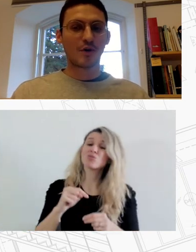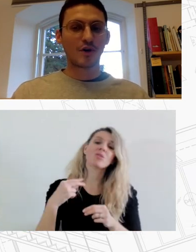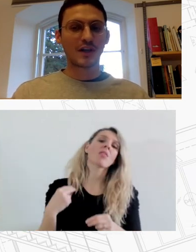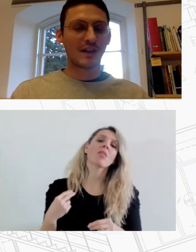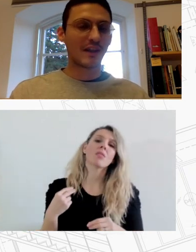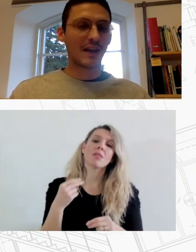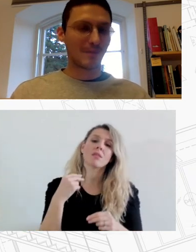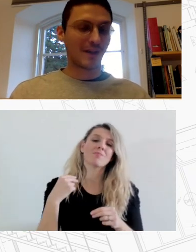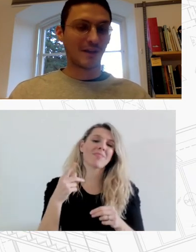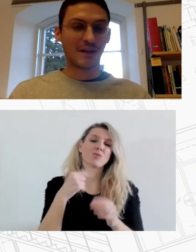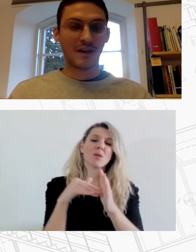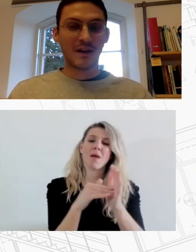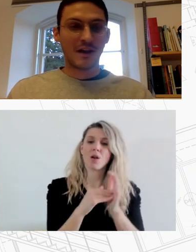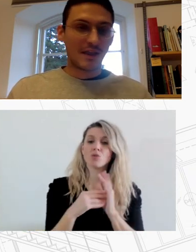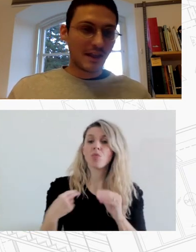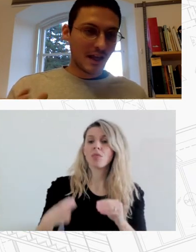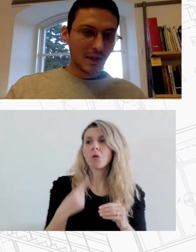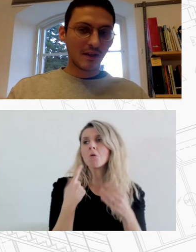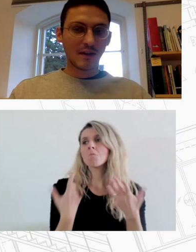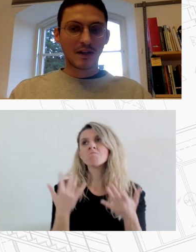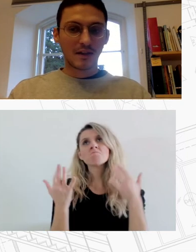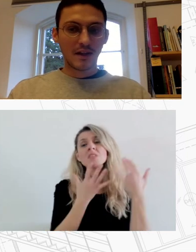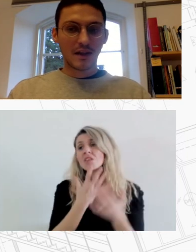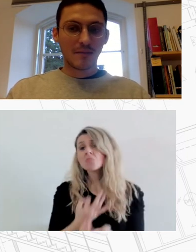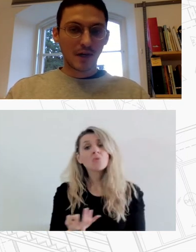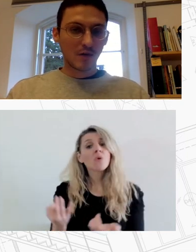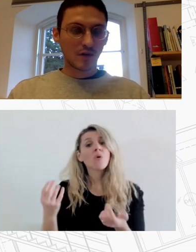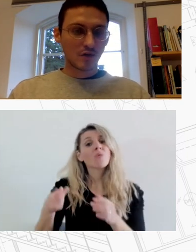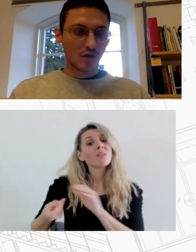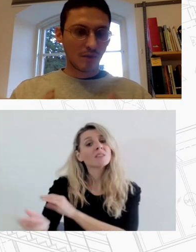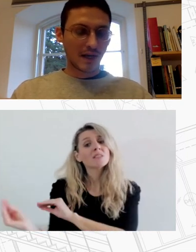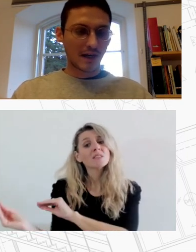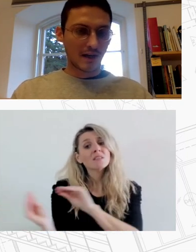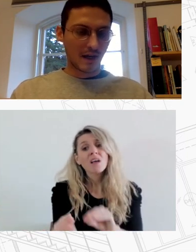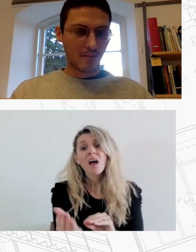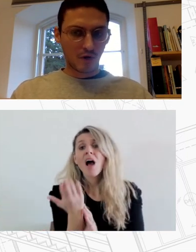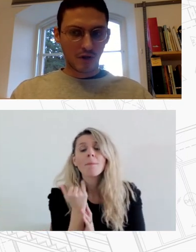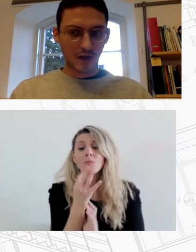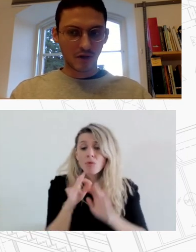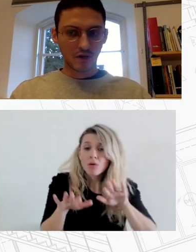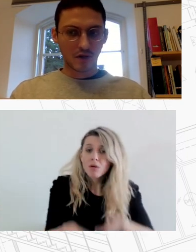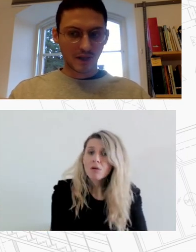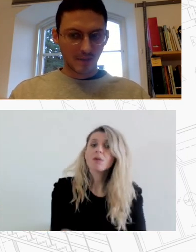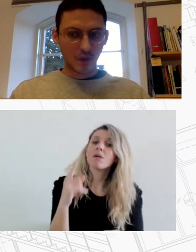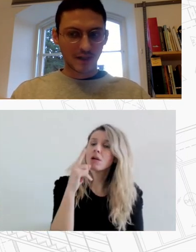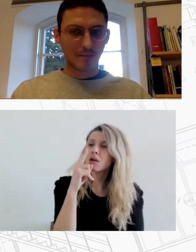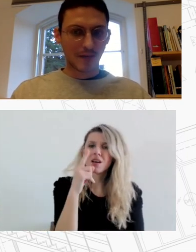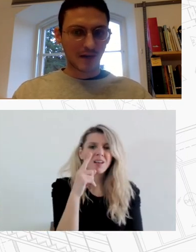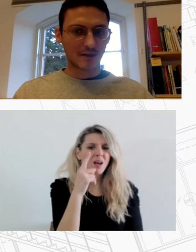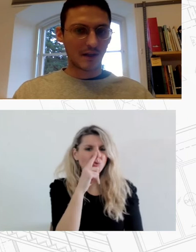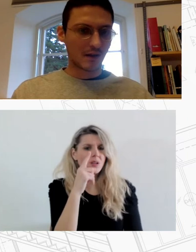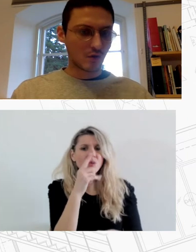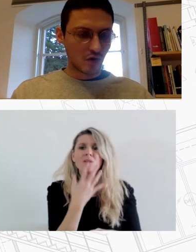απορώ γιατί δεν έμειναν Δεν έμειναν γιατί υπάρχουν τόσο δομικά εμπόδια που είναι